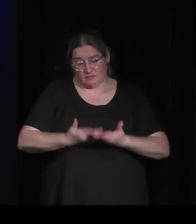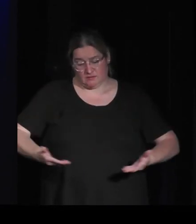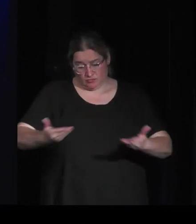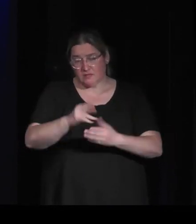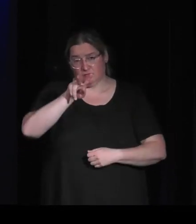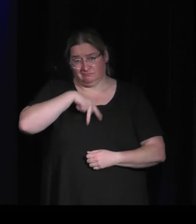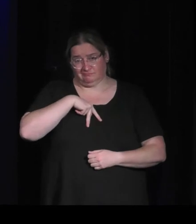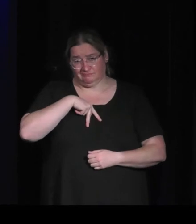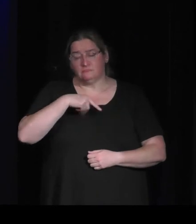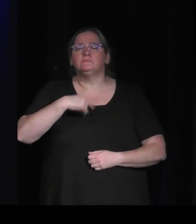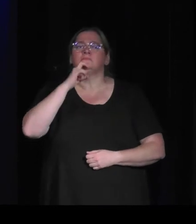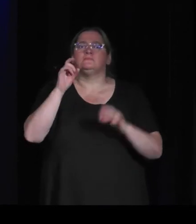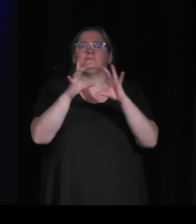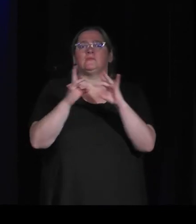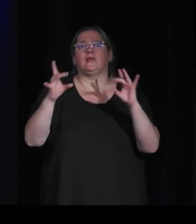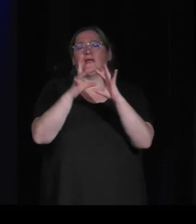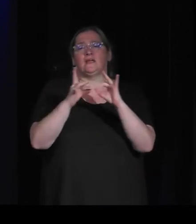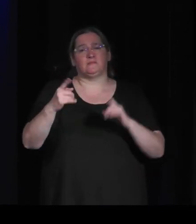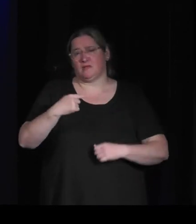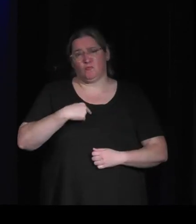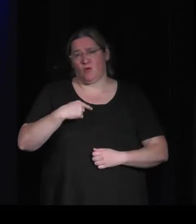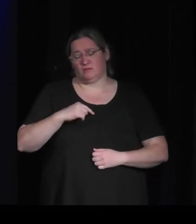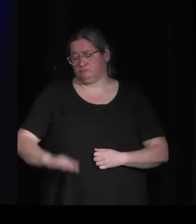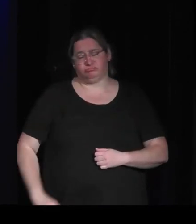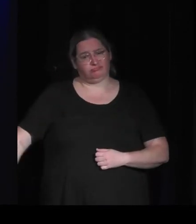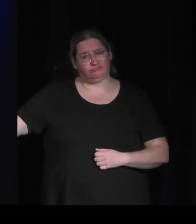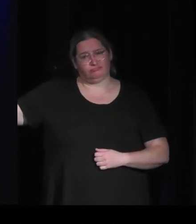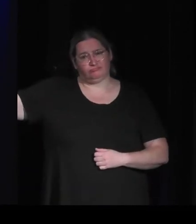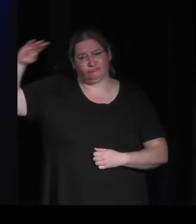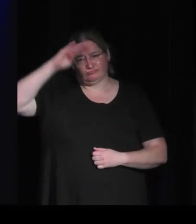comme je vous le disais, j'ai cette nature qui est profondément ancrée depuis que je suis vraiment petit